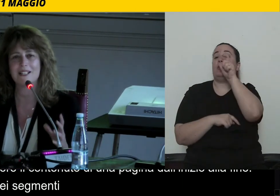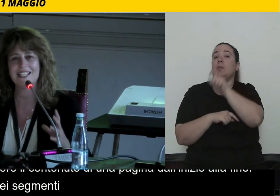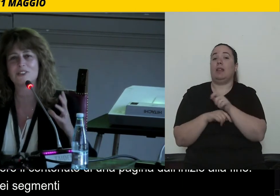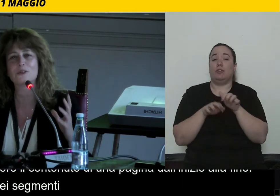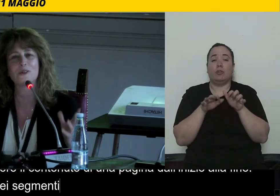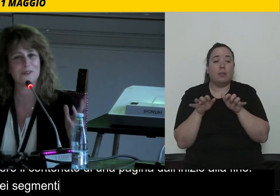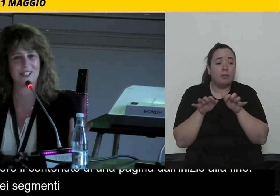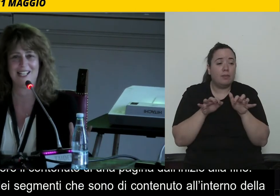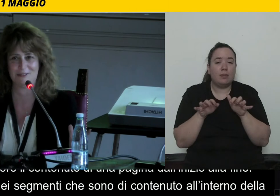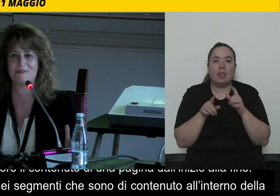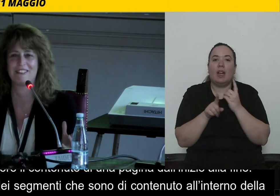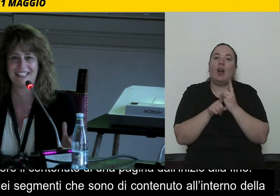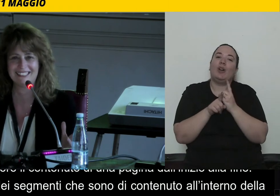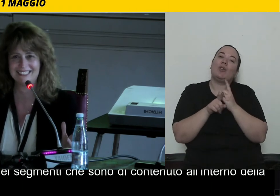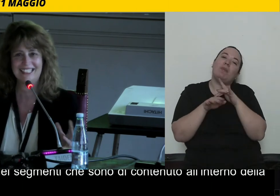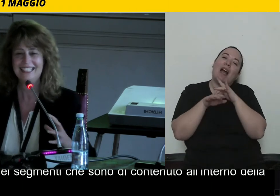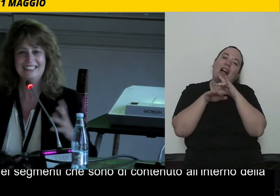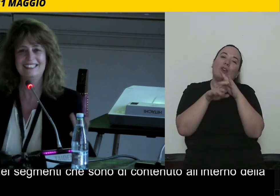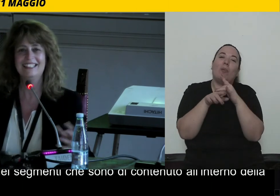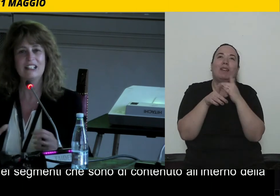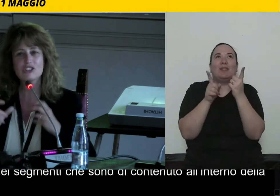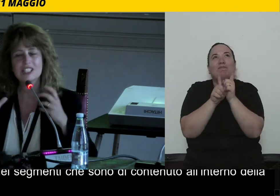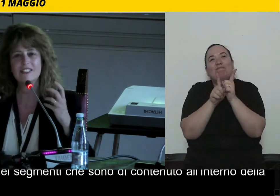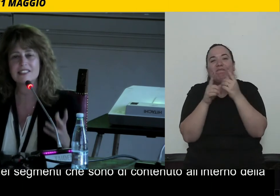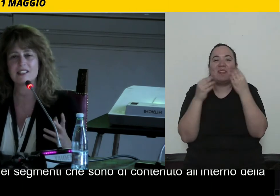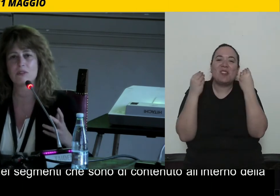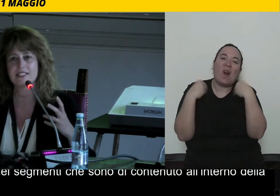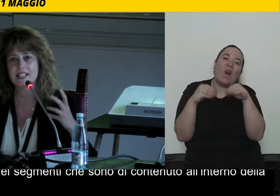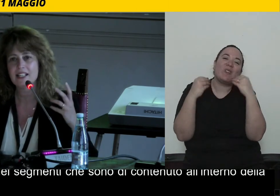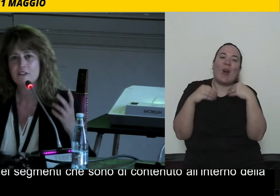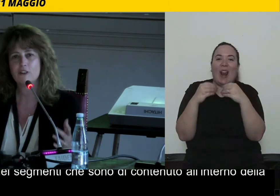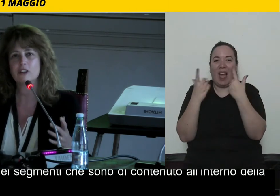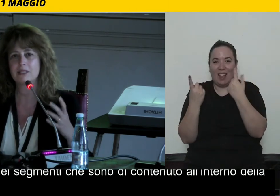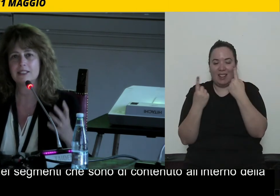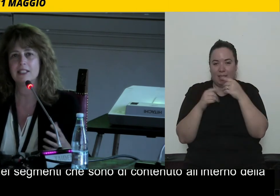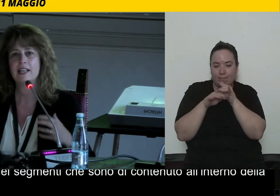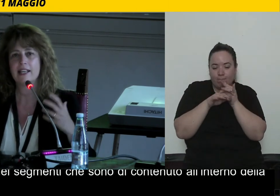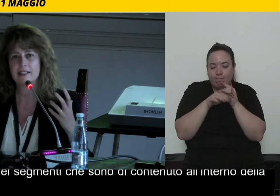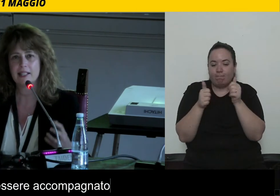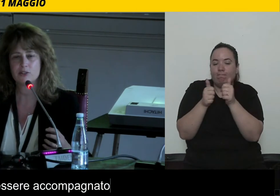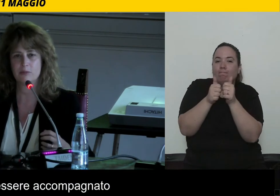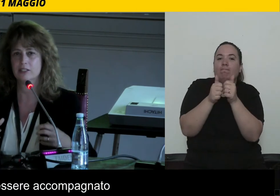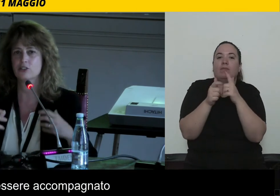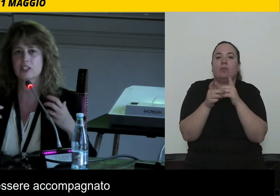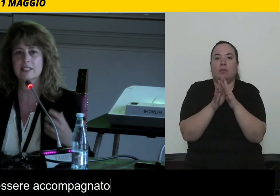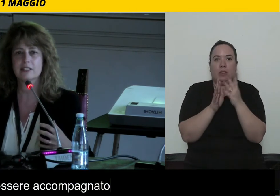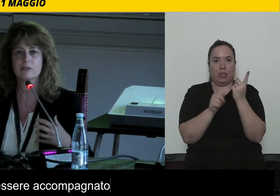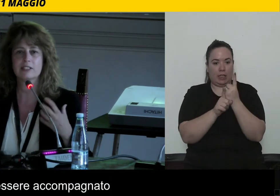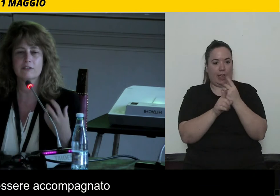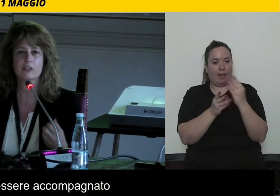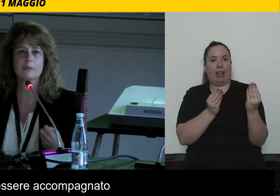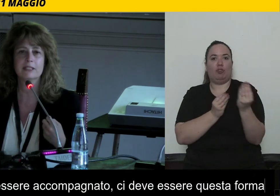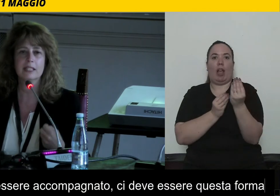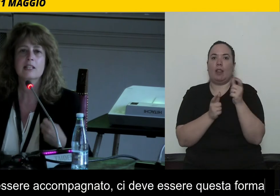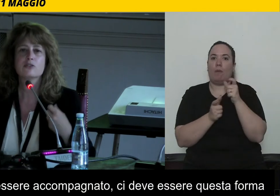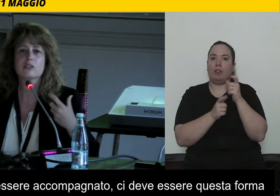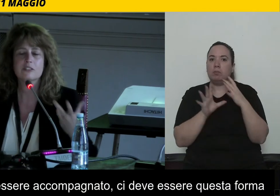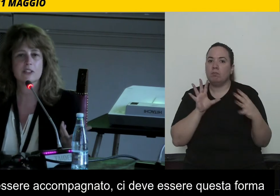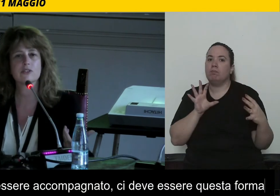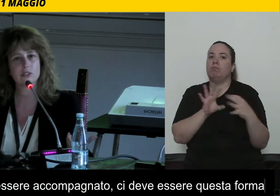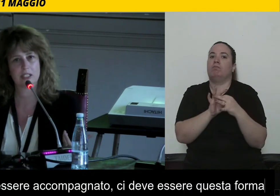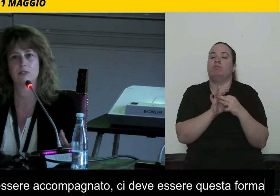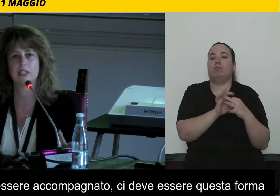accompagnato, coccolato, mi viene da dire. Ci deve essere questa forma di engagement, ci deve essere questa forma di